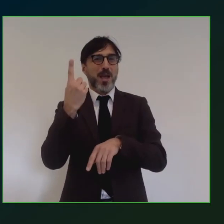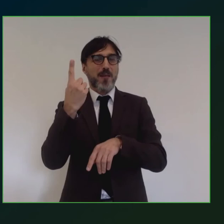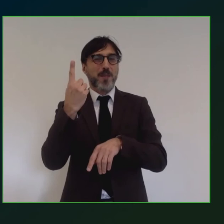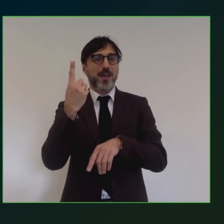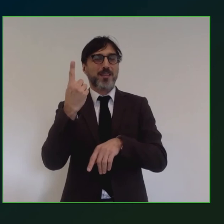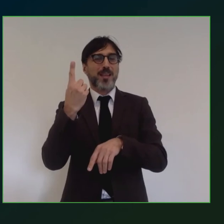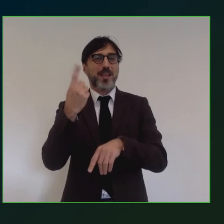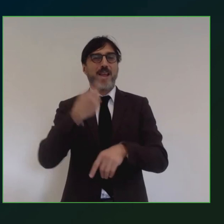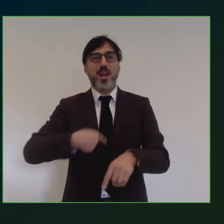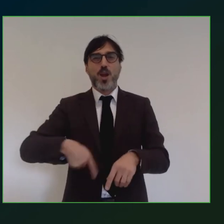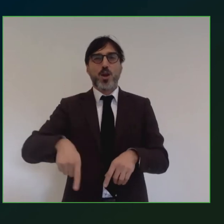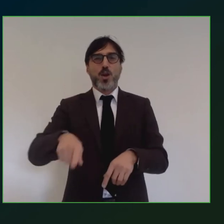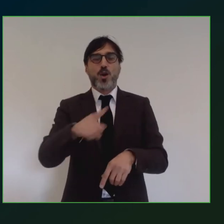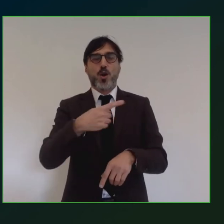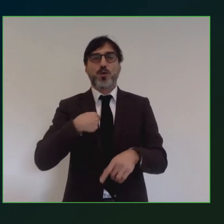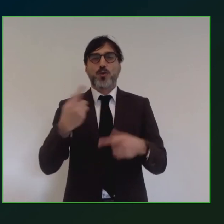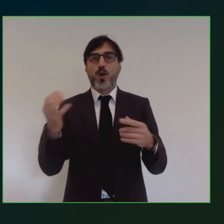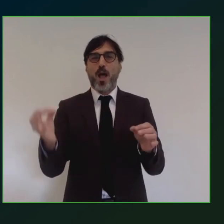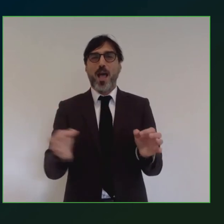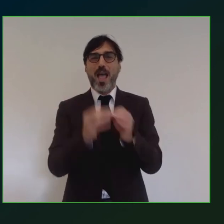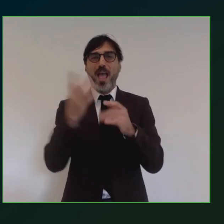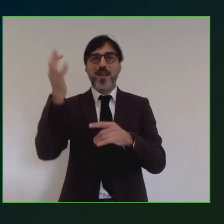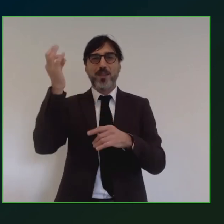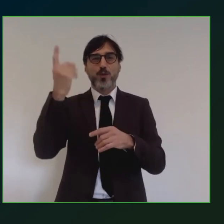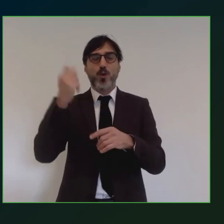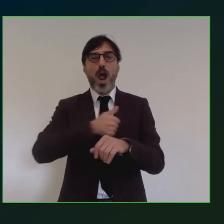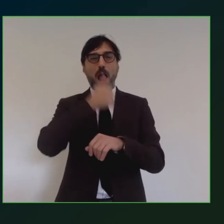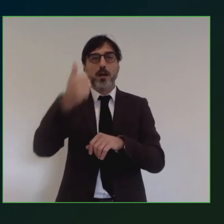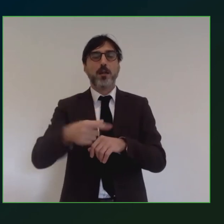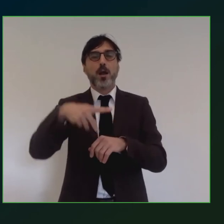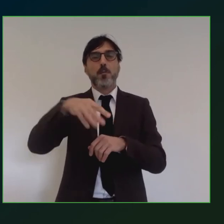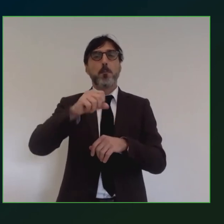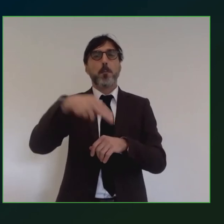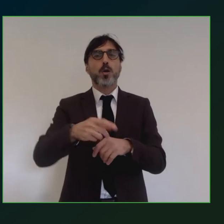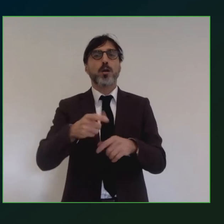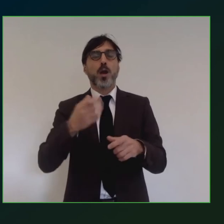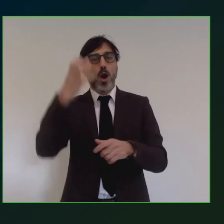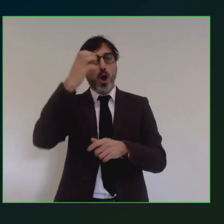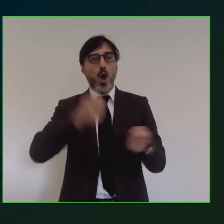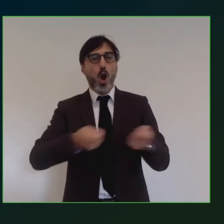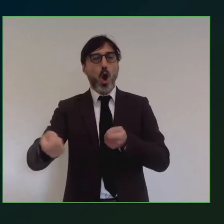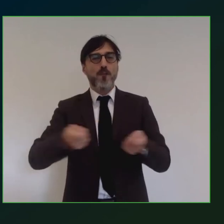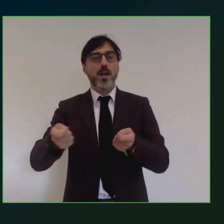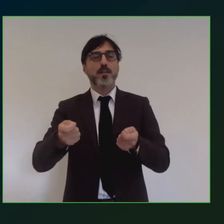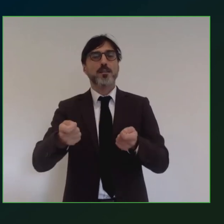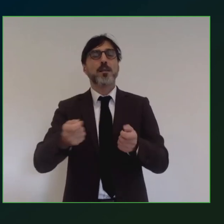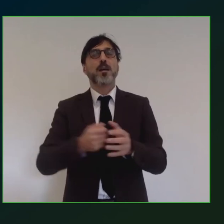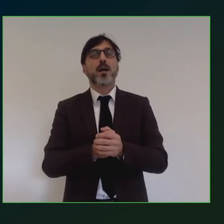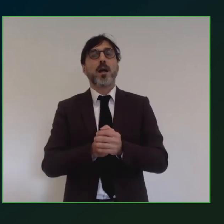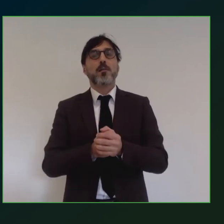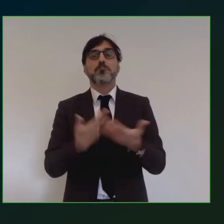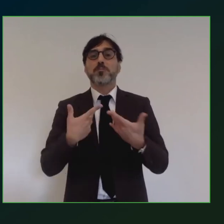di questo evento annuale del Pong Governance e chiamerei invece a